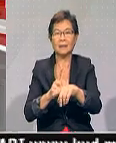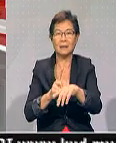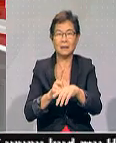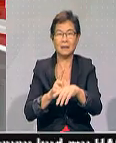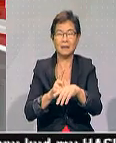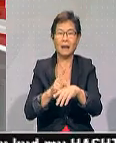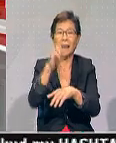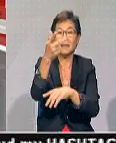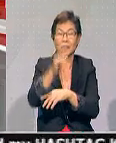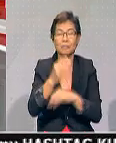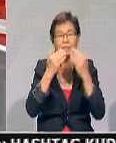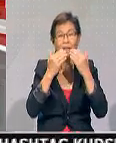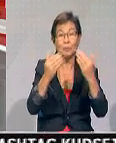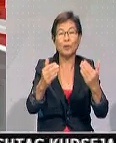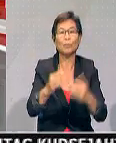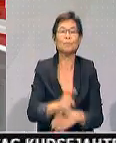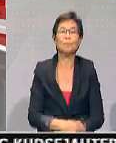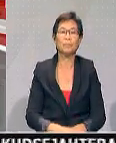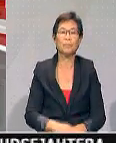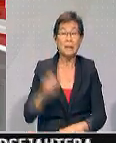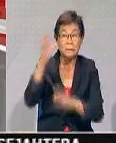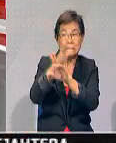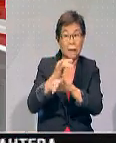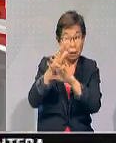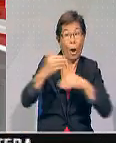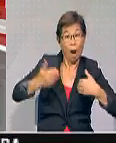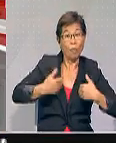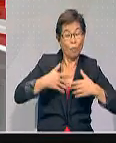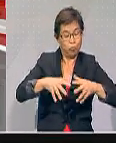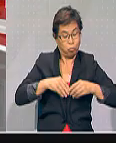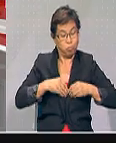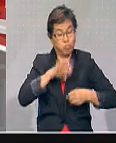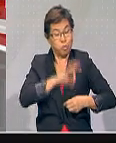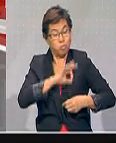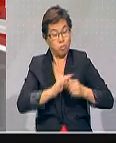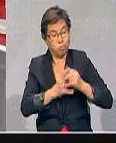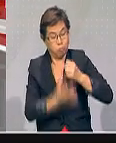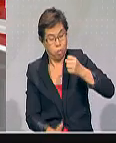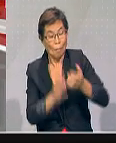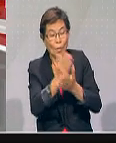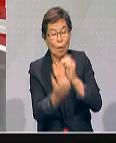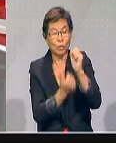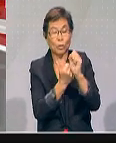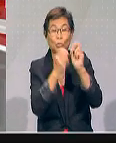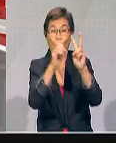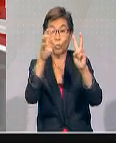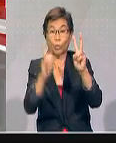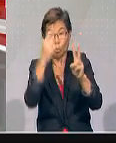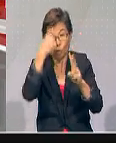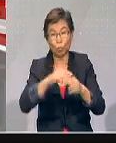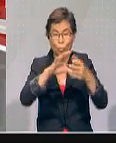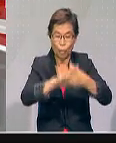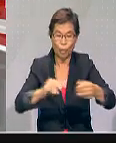Baik, terima kasih dia. Dalam pada itu, Sarawak tidak ketinggalan menerima manfaat Belanjawan 2020. Untuk